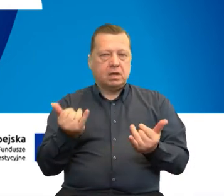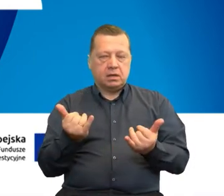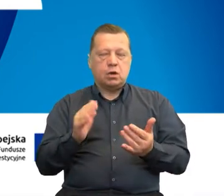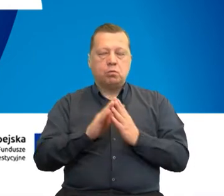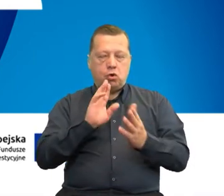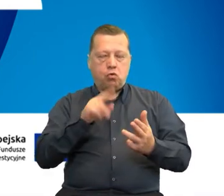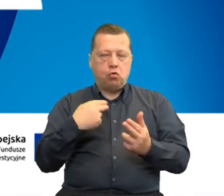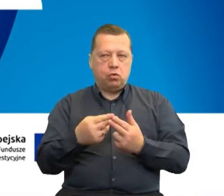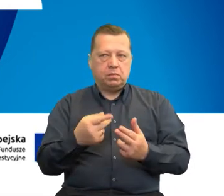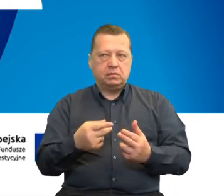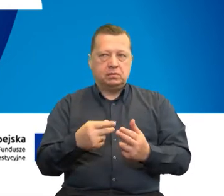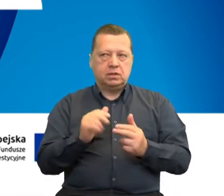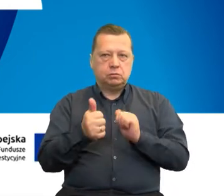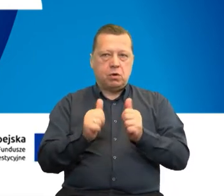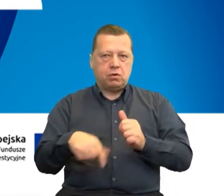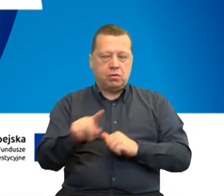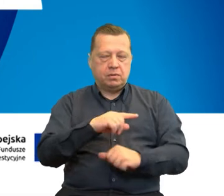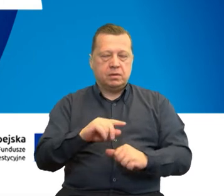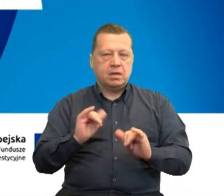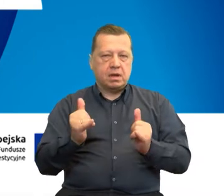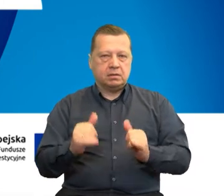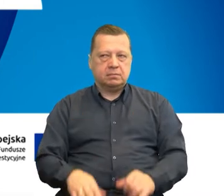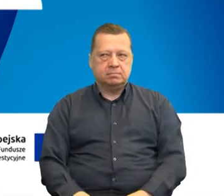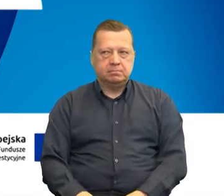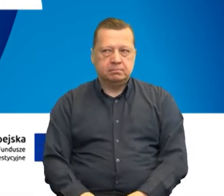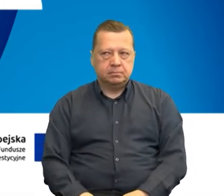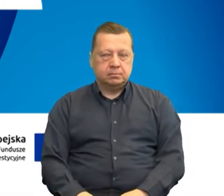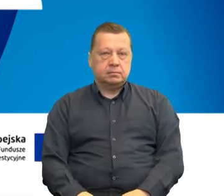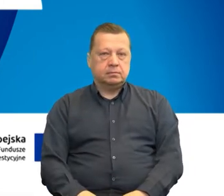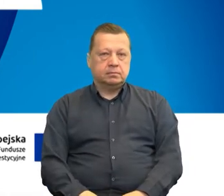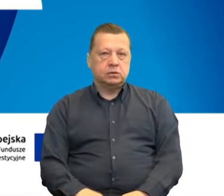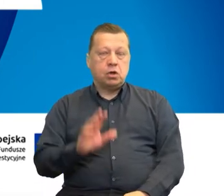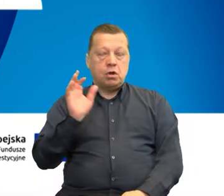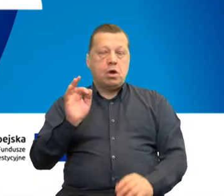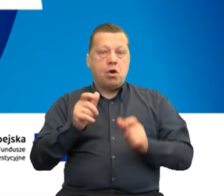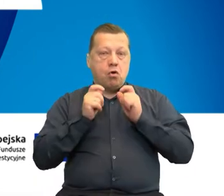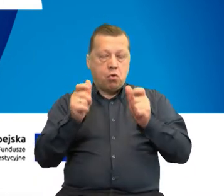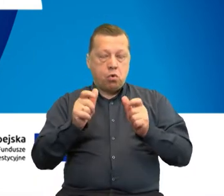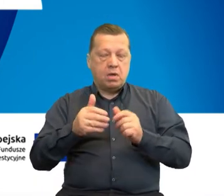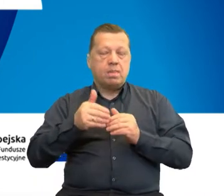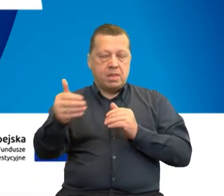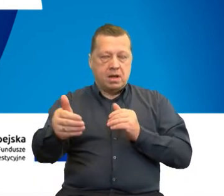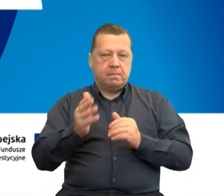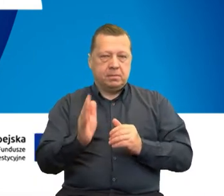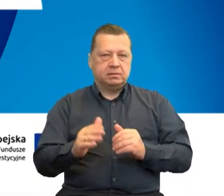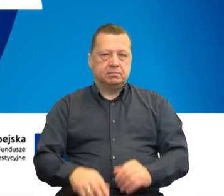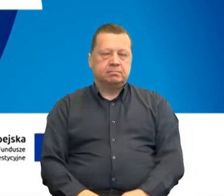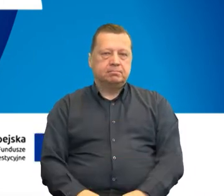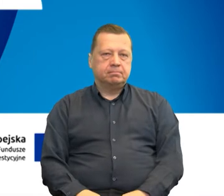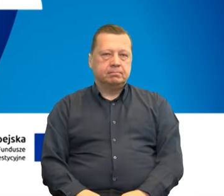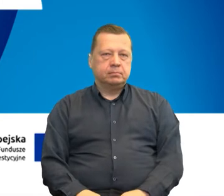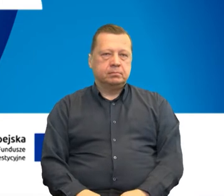ogłoszenie zwycięzcy nastąpi w dalszej części naszego spotkania,